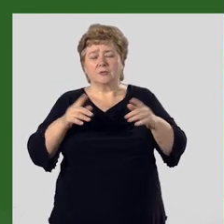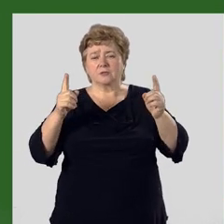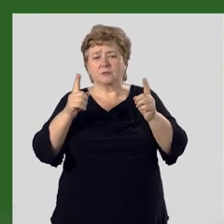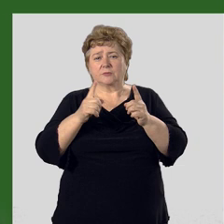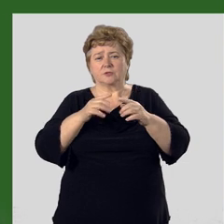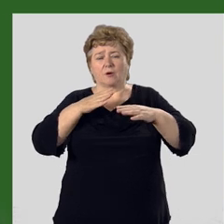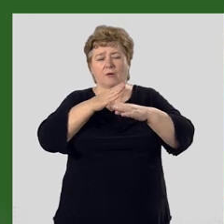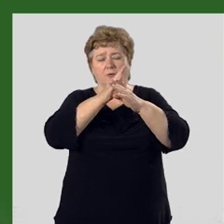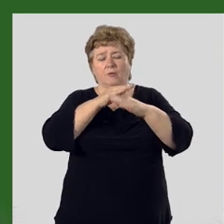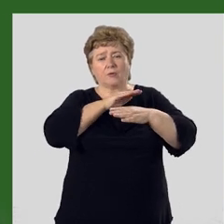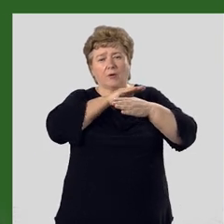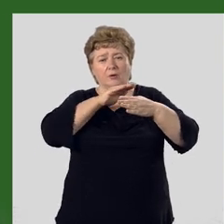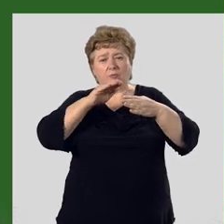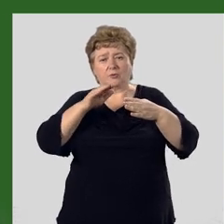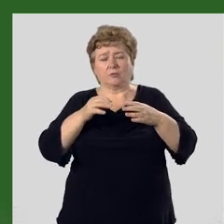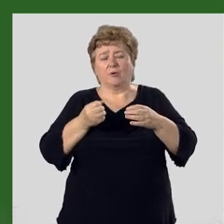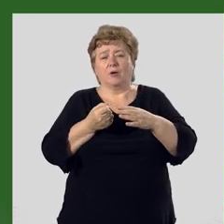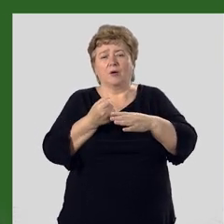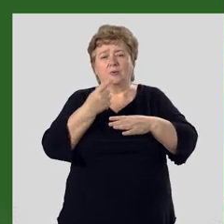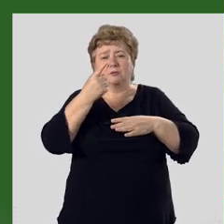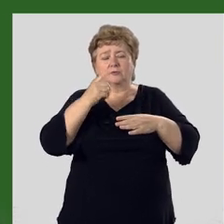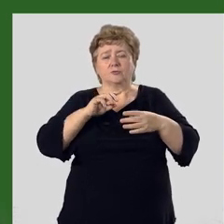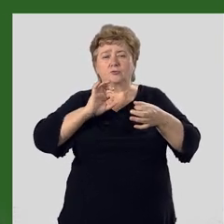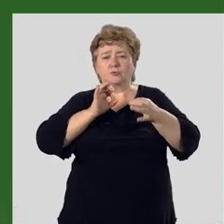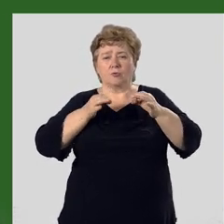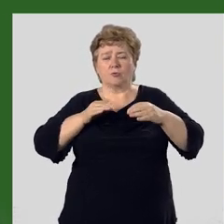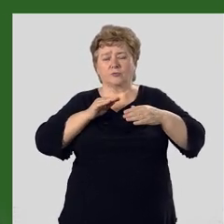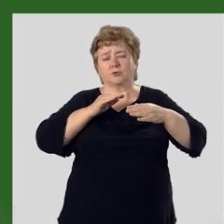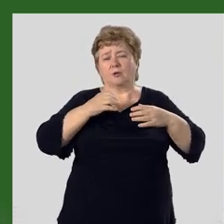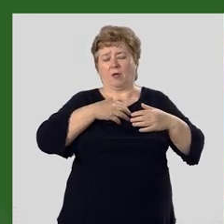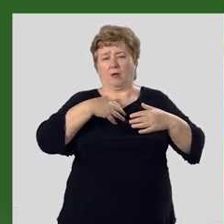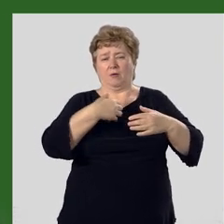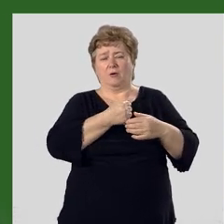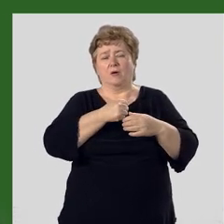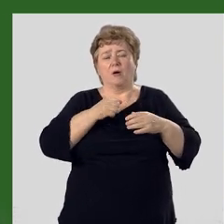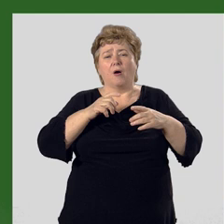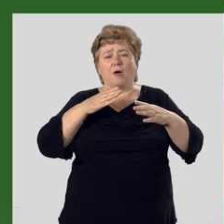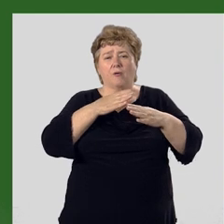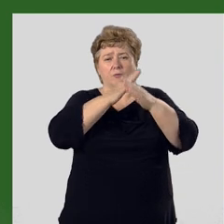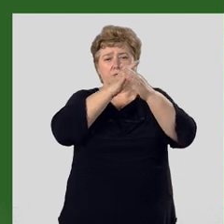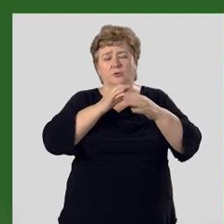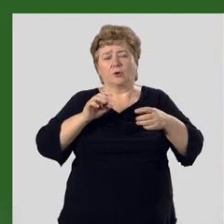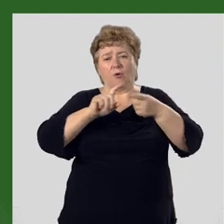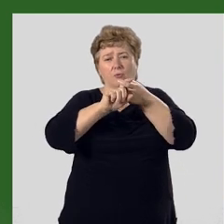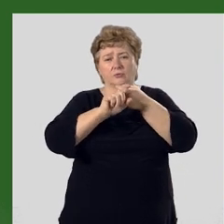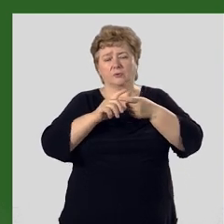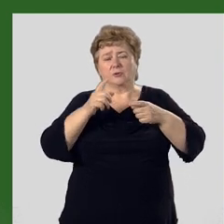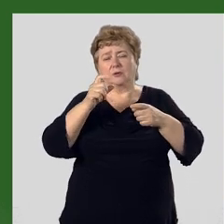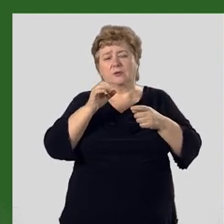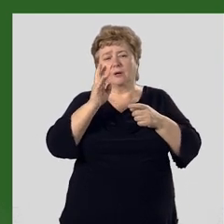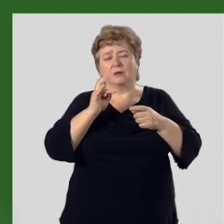сближения горных хребтов образуются сложные массивы – горные узлы. Это